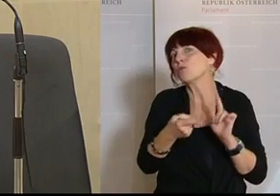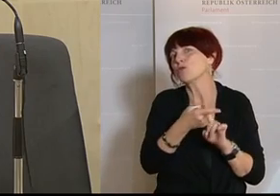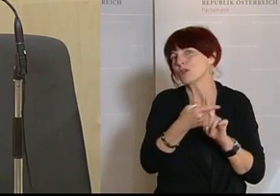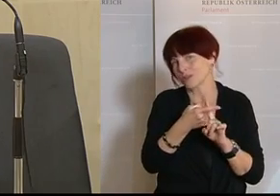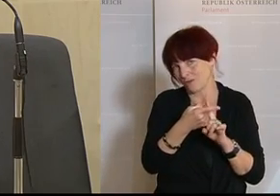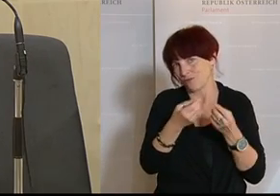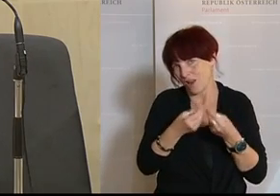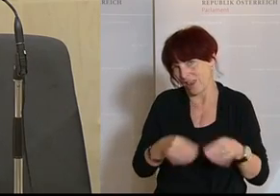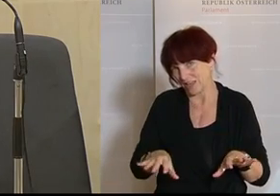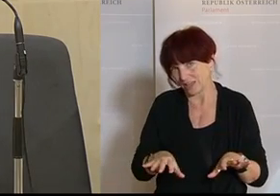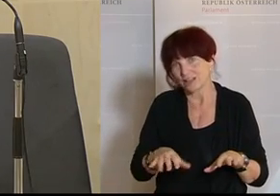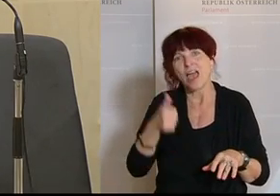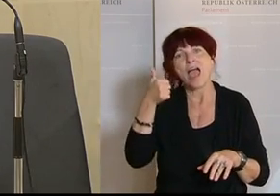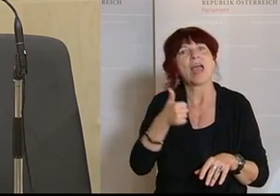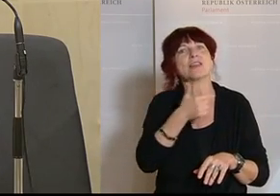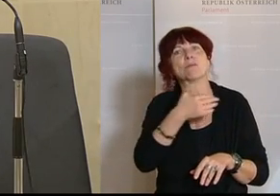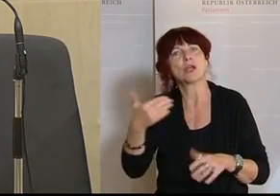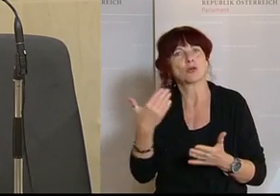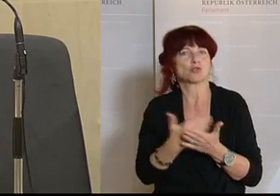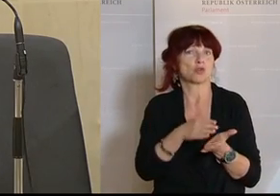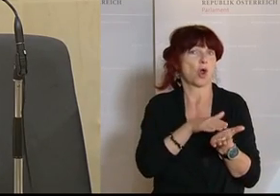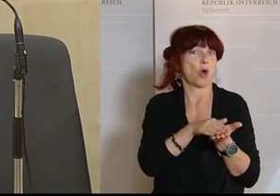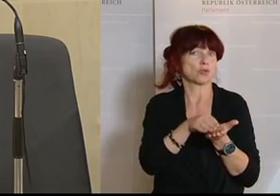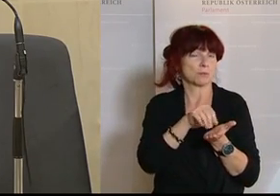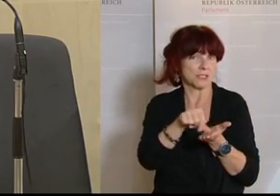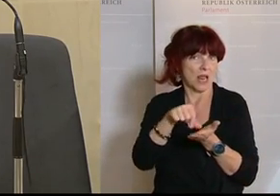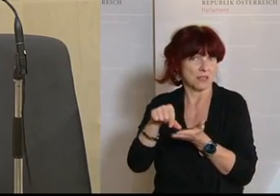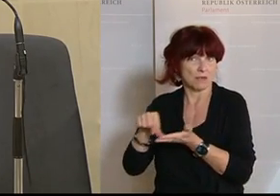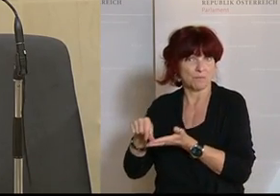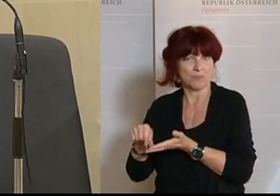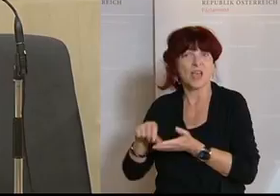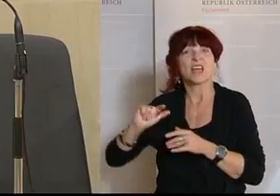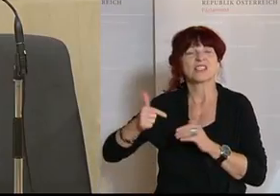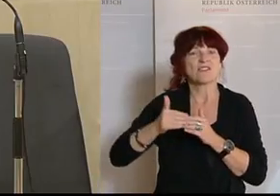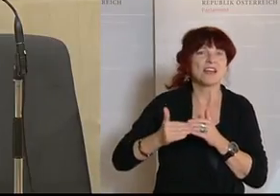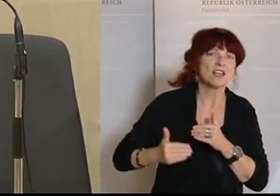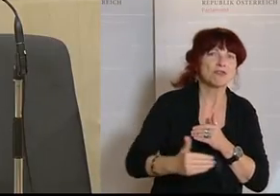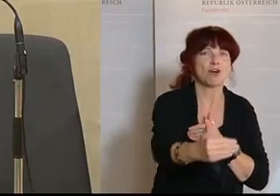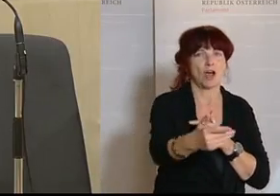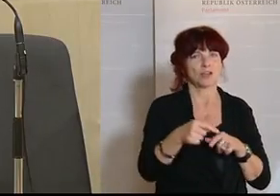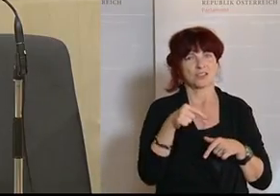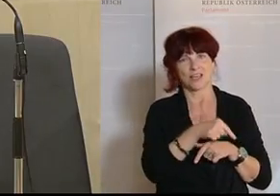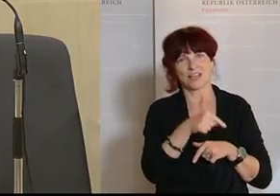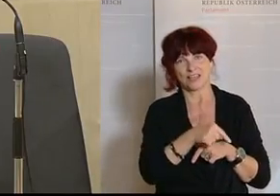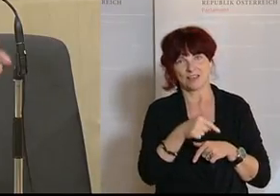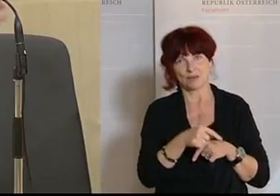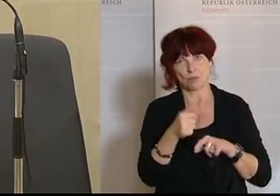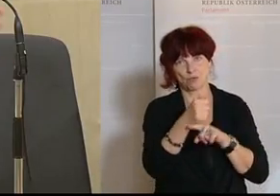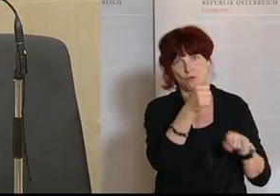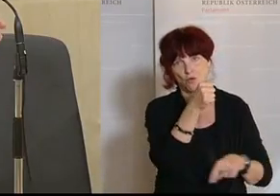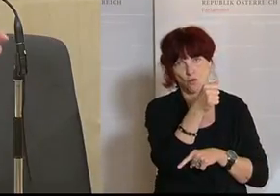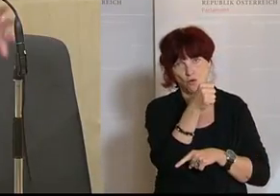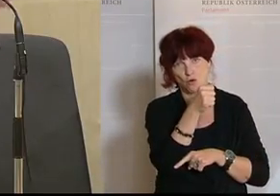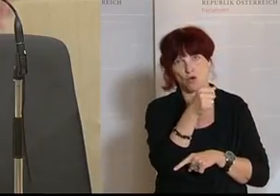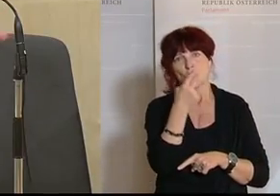Für die zweite Phase dieses Fonds werden wir jetzt sehen, ob mit der neuen Regelung für den Härtefallfonds tatsächlich es noch